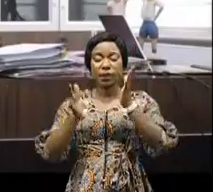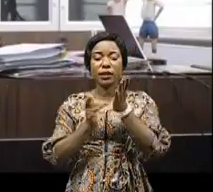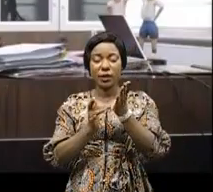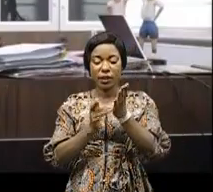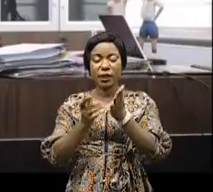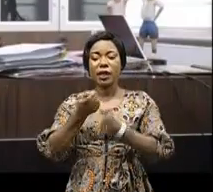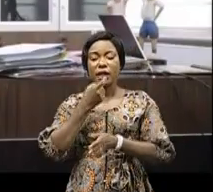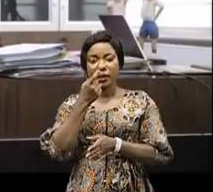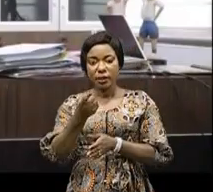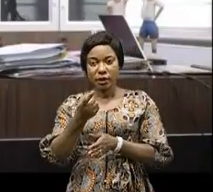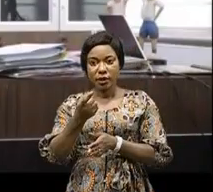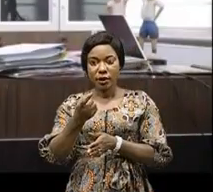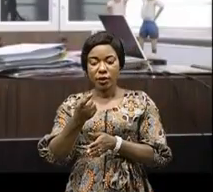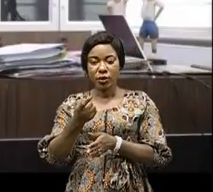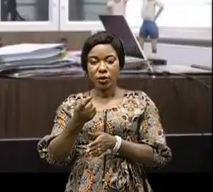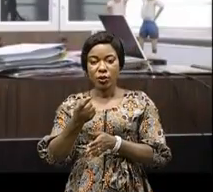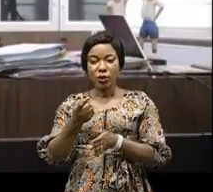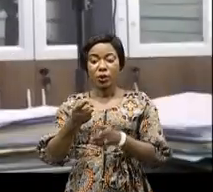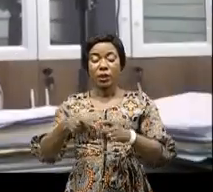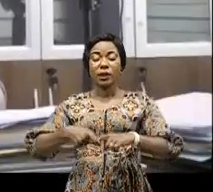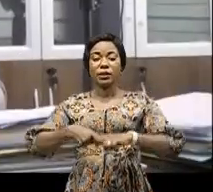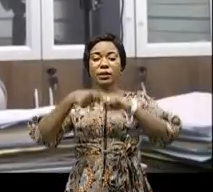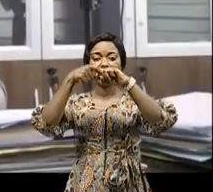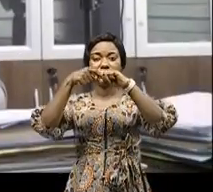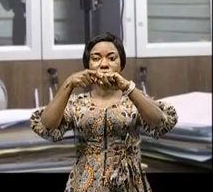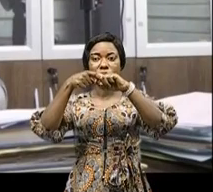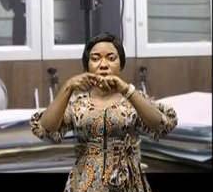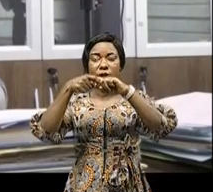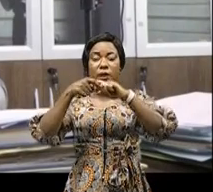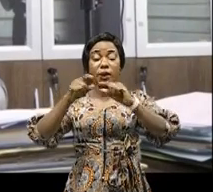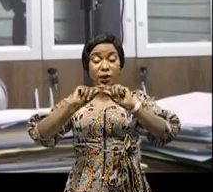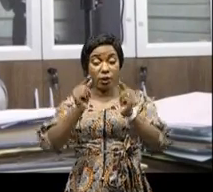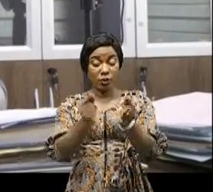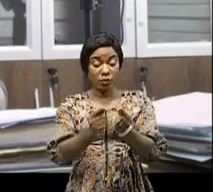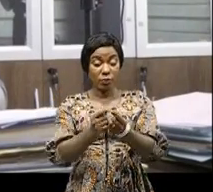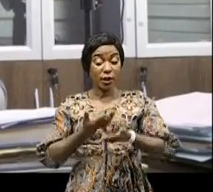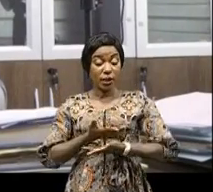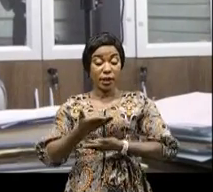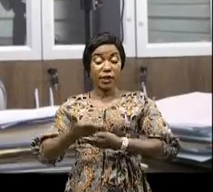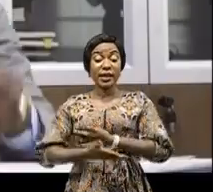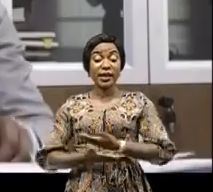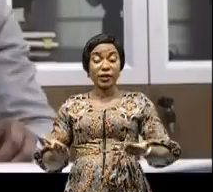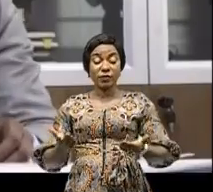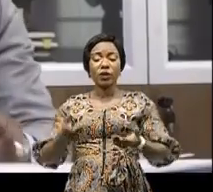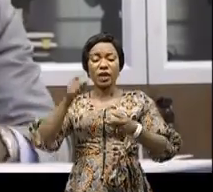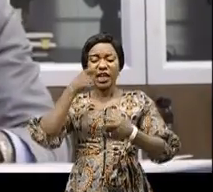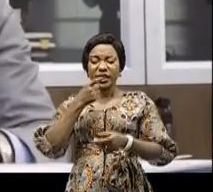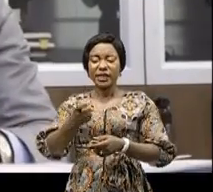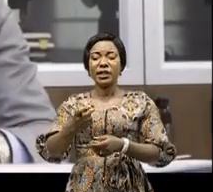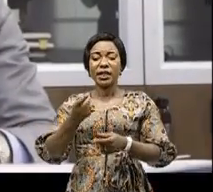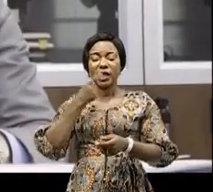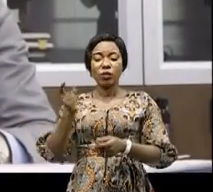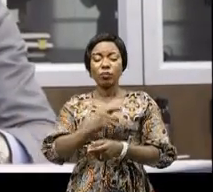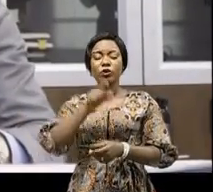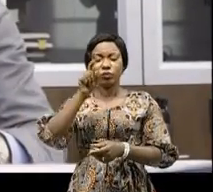a noté la suspension de ces mouvements de grève illégales et la reprise de cours. Il